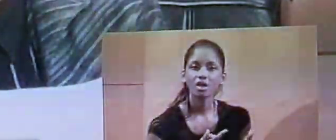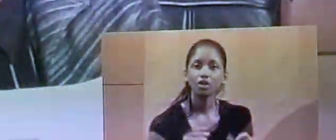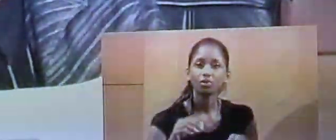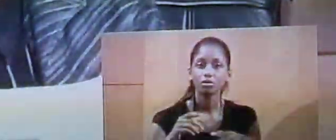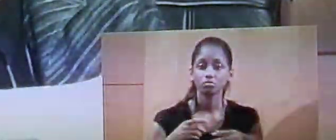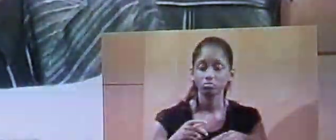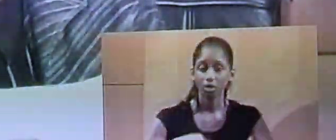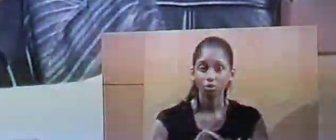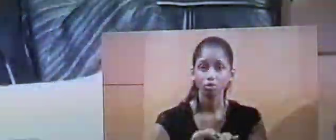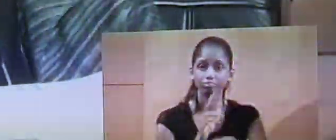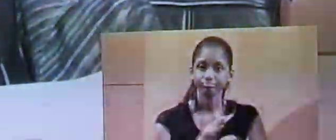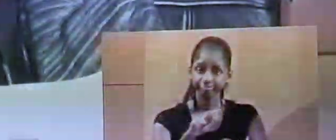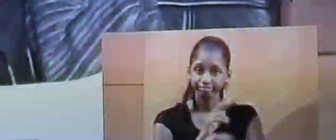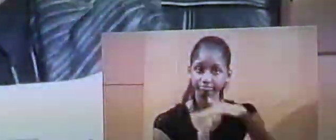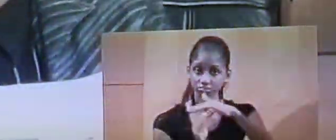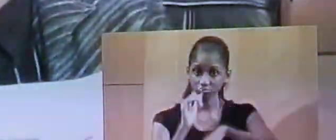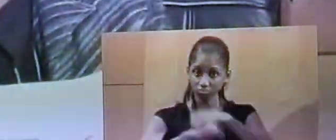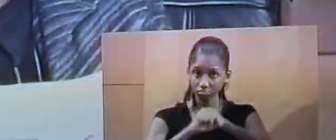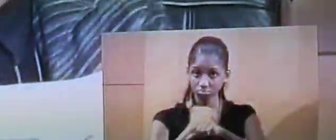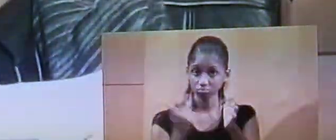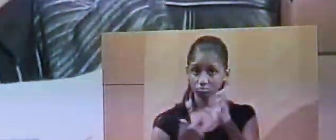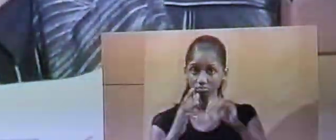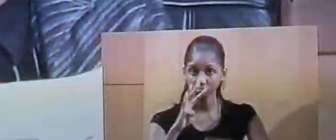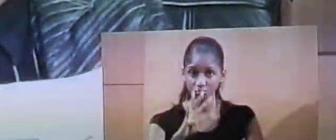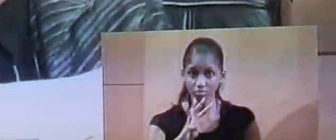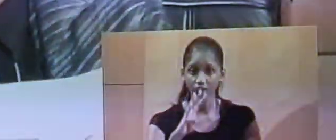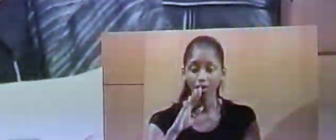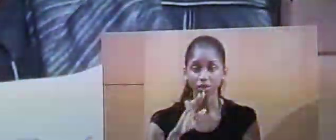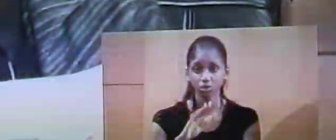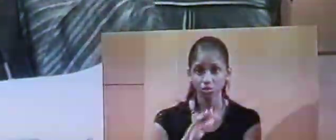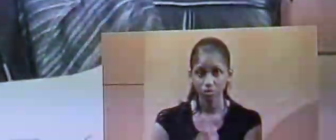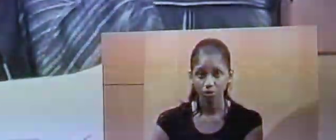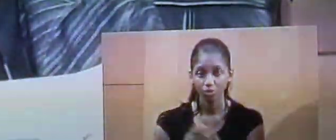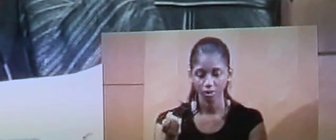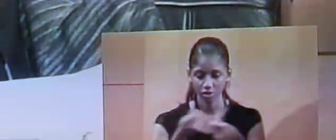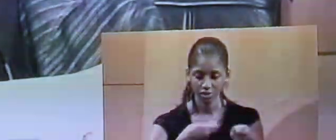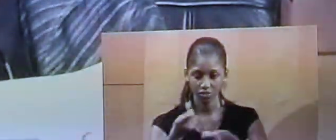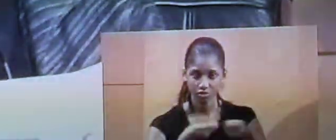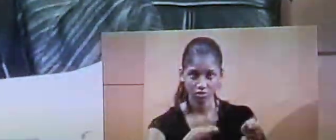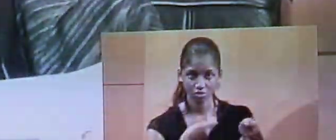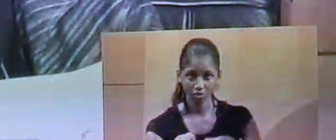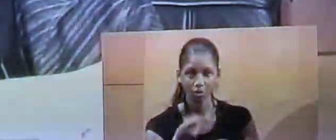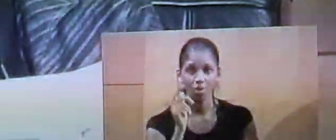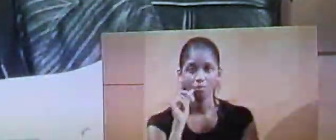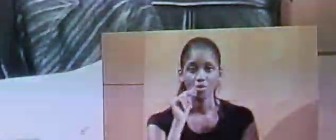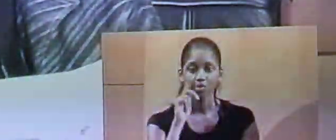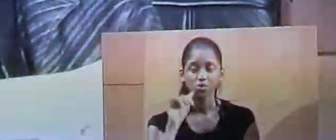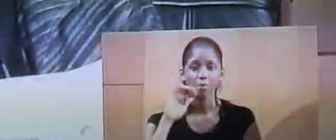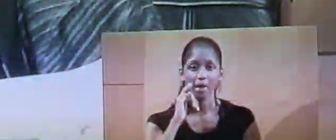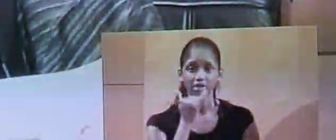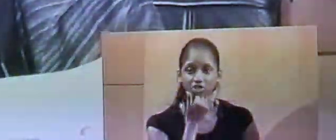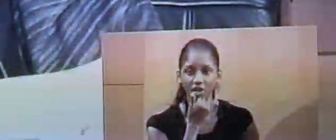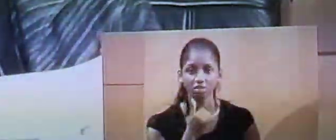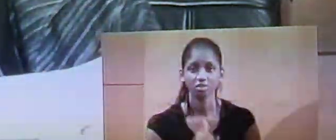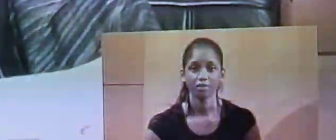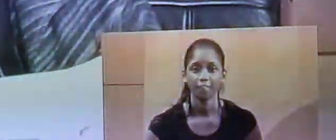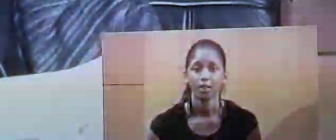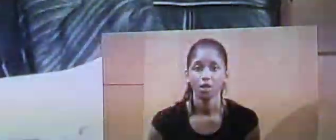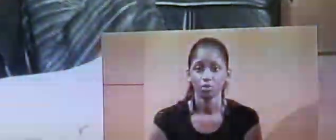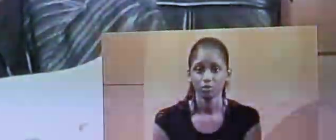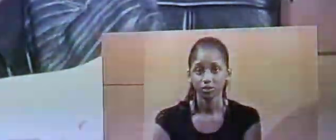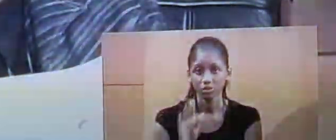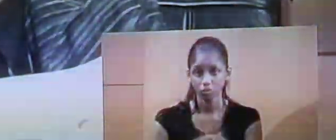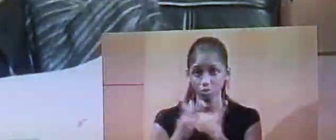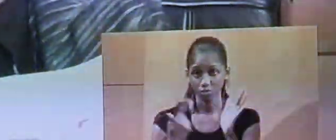régionale des comptes de 2004 sur la gestion d'Alfred-Marie Jeanne et sur